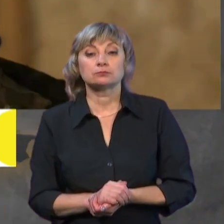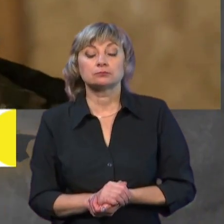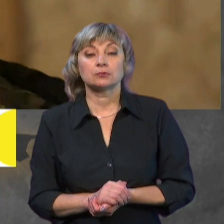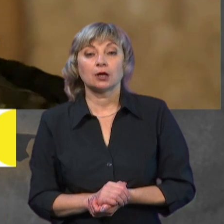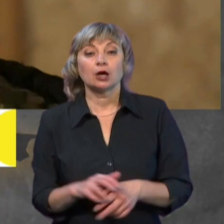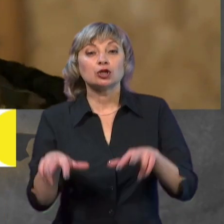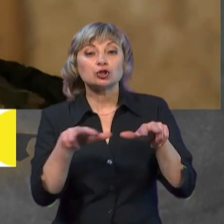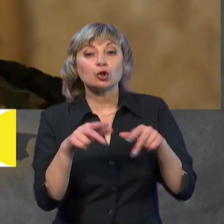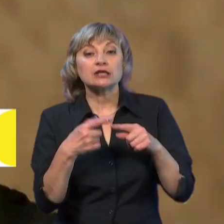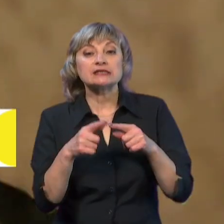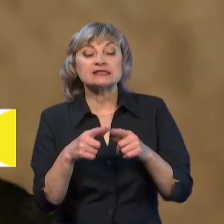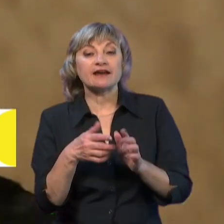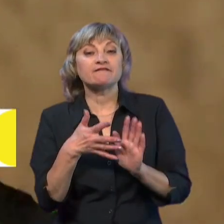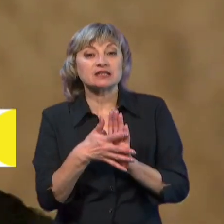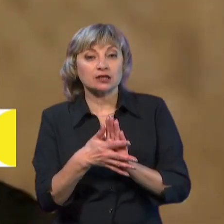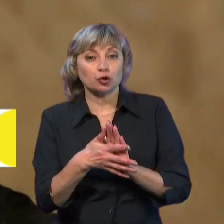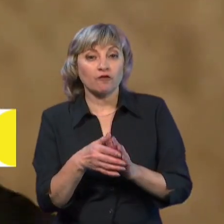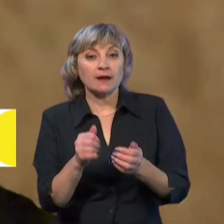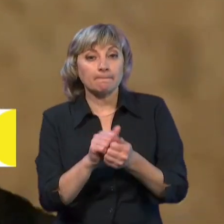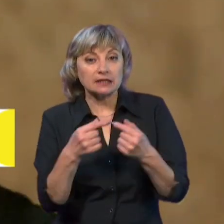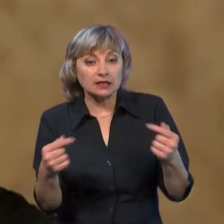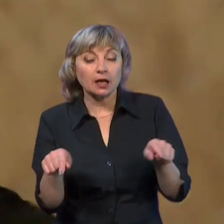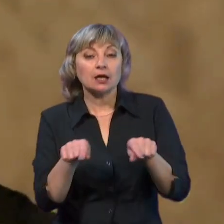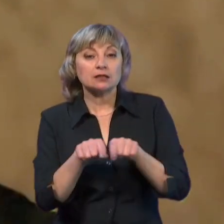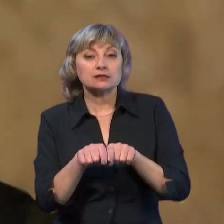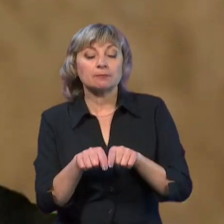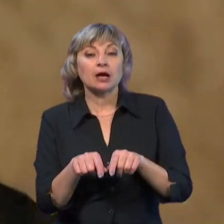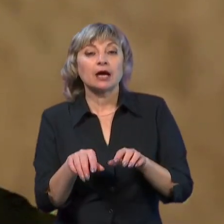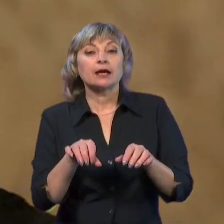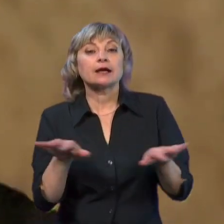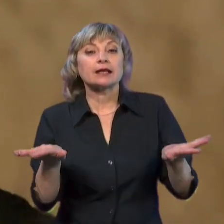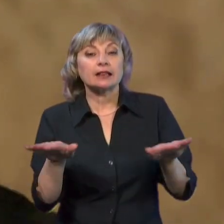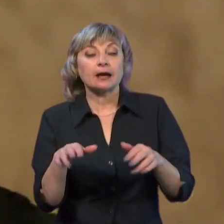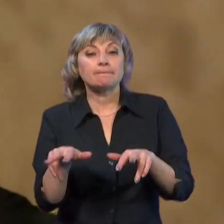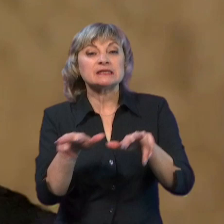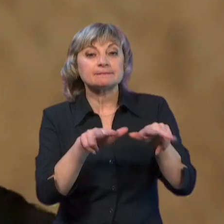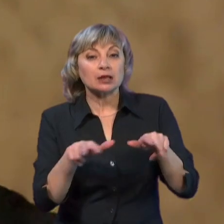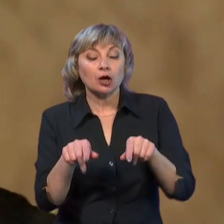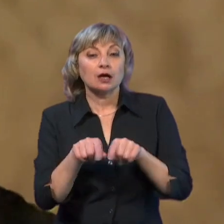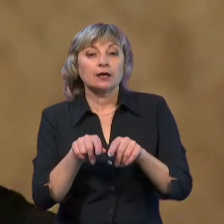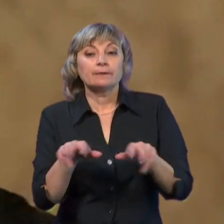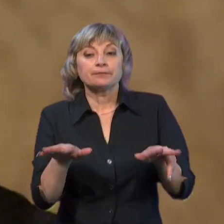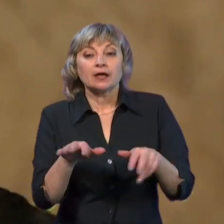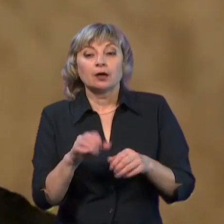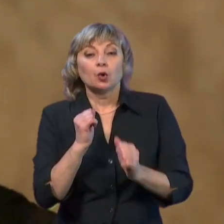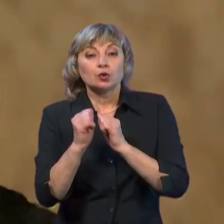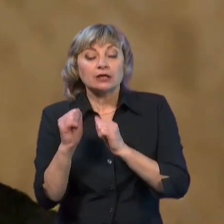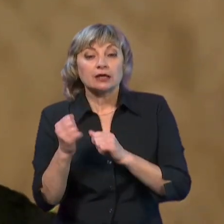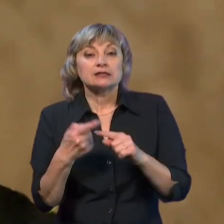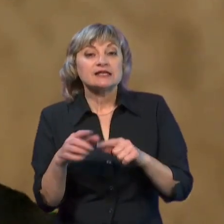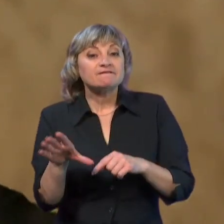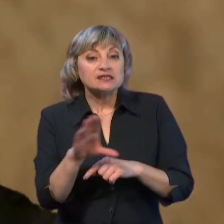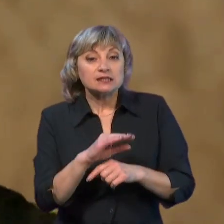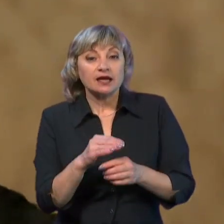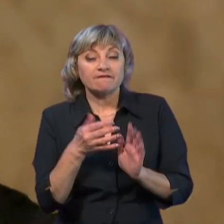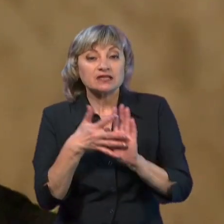Дрони – це видатковий матеріал, так само, як і крила безпилотного, так само, як і крила ударного телеподії. Це все